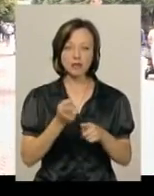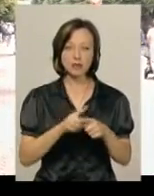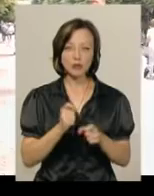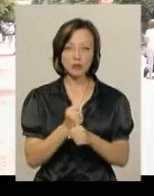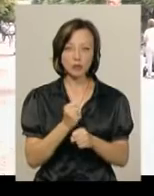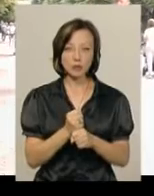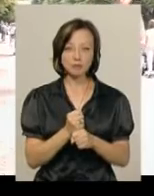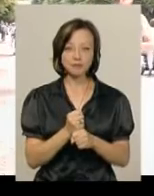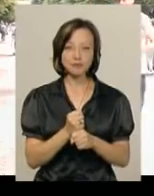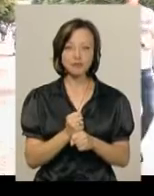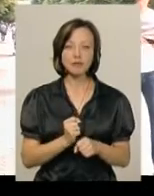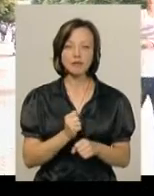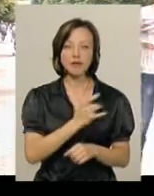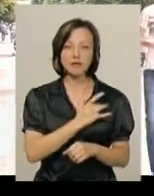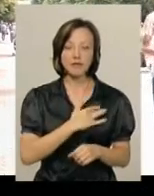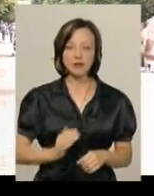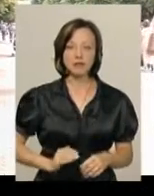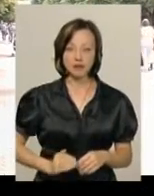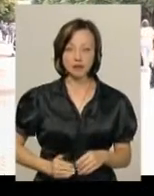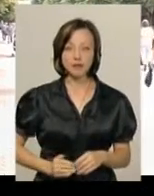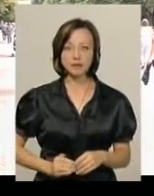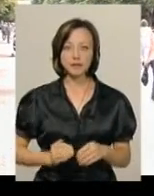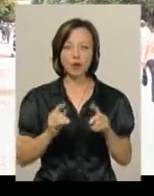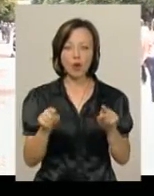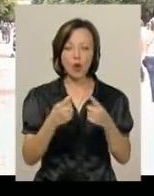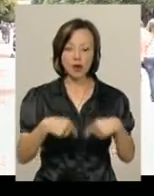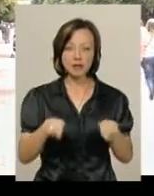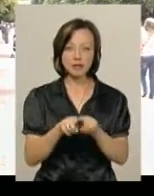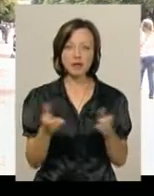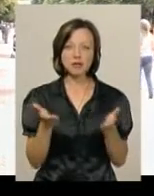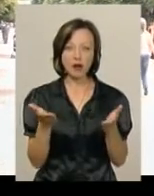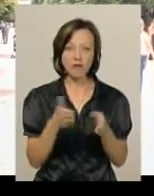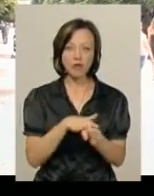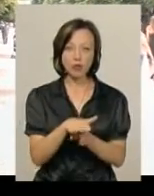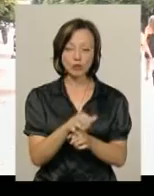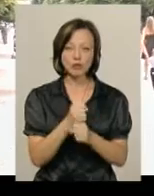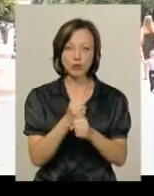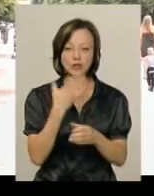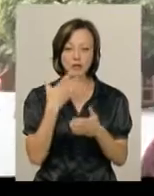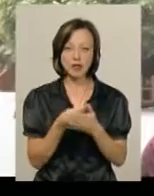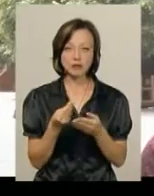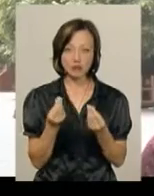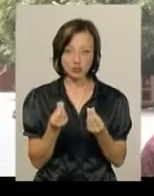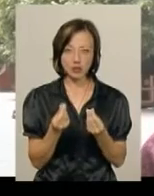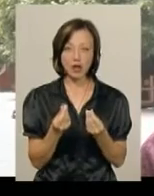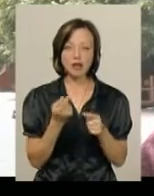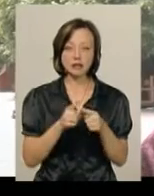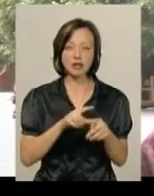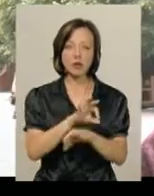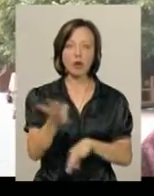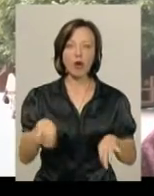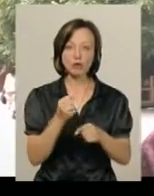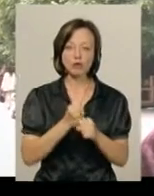підрядилося приватне підприємство, організація, яка виконує роботи за власний рахунок. Даний проєкт